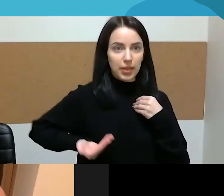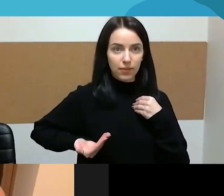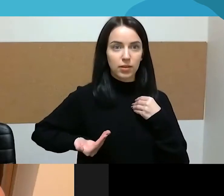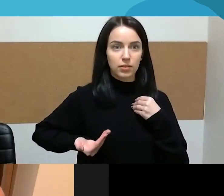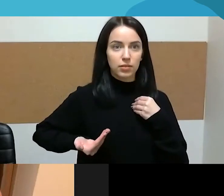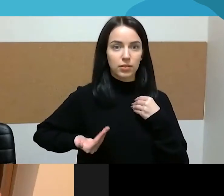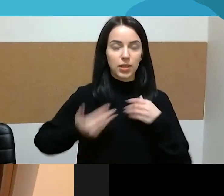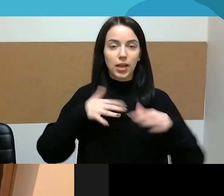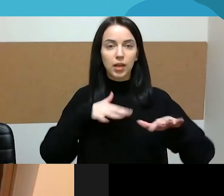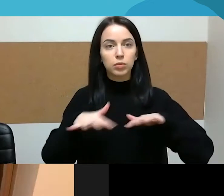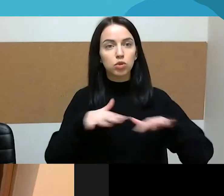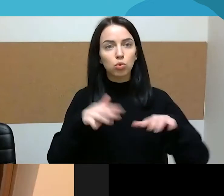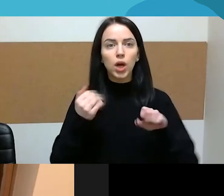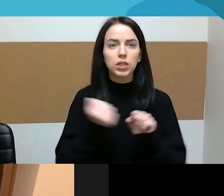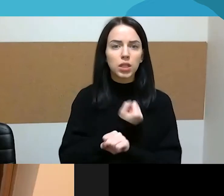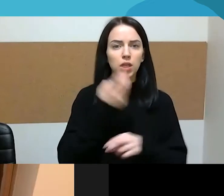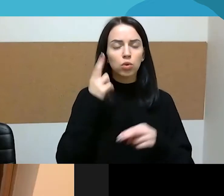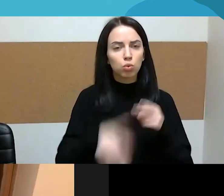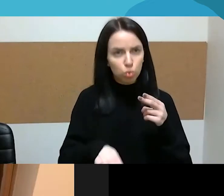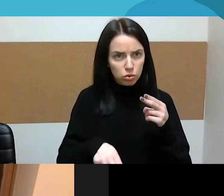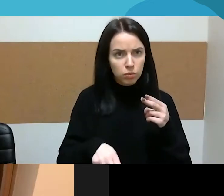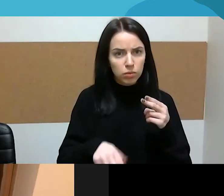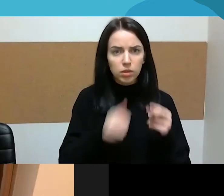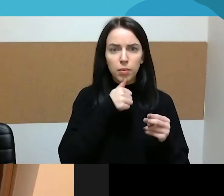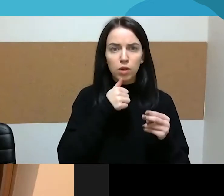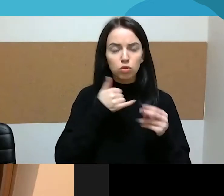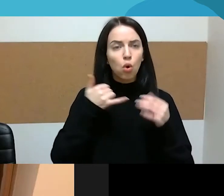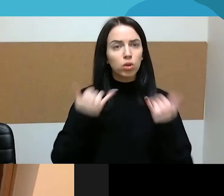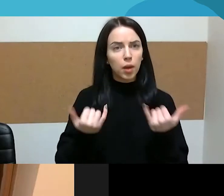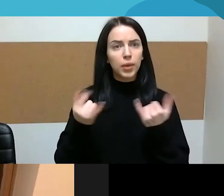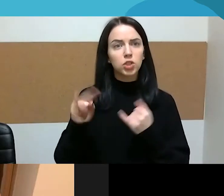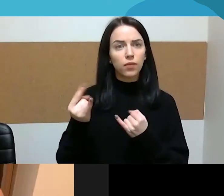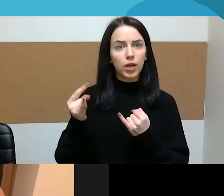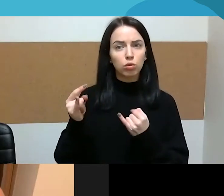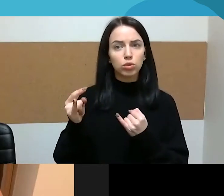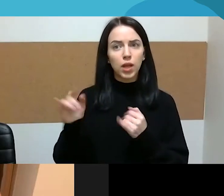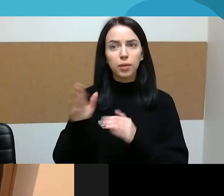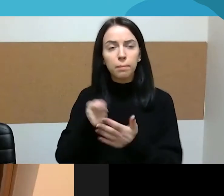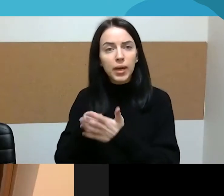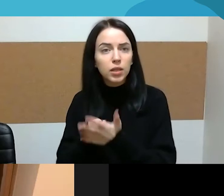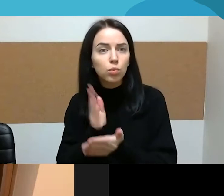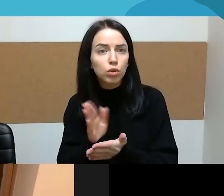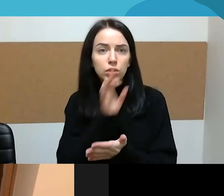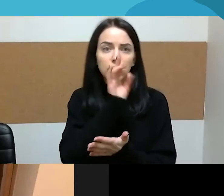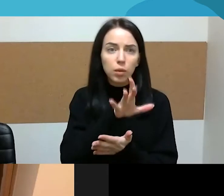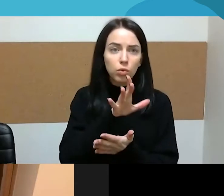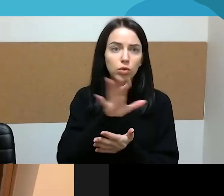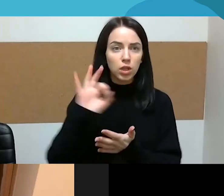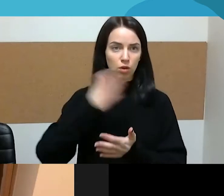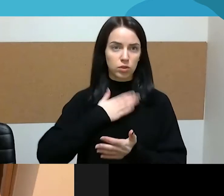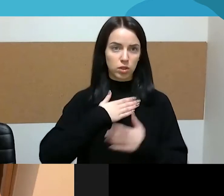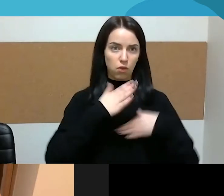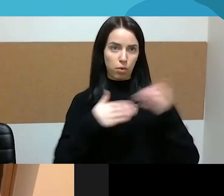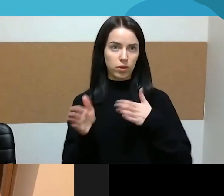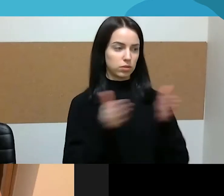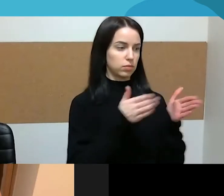reikėjo nuspręsti, ar aš čia dabar prausiu vaikus, ar maitinsiu, ar nemaitinsiu, ar užsimsiu tik savo profesinę veiklą ir savo